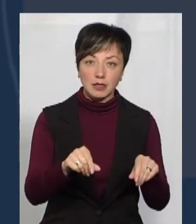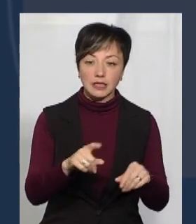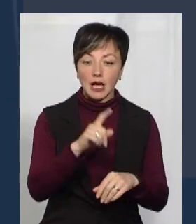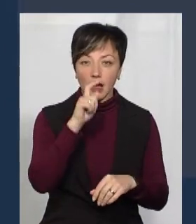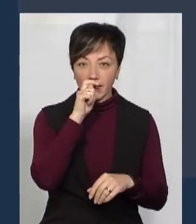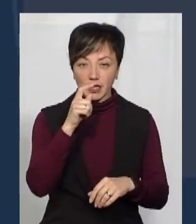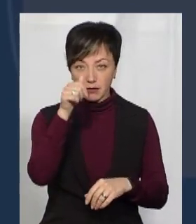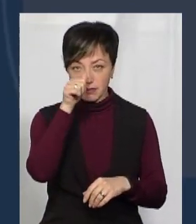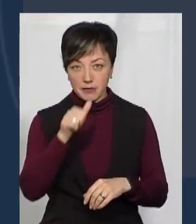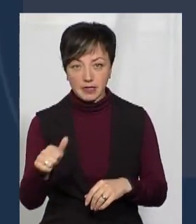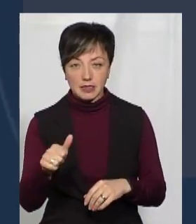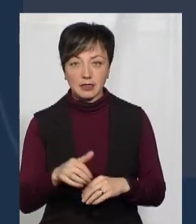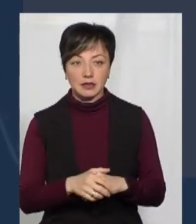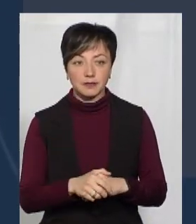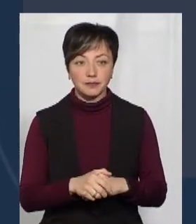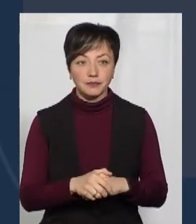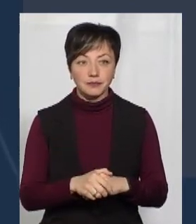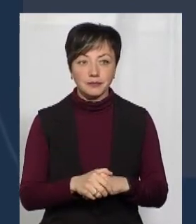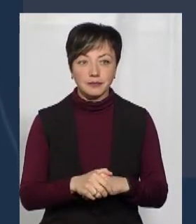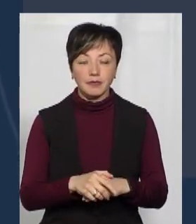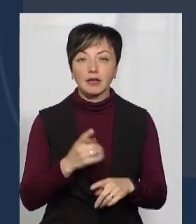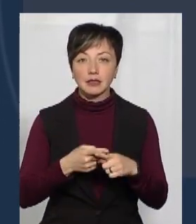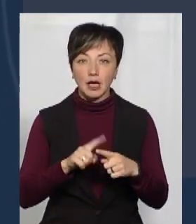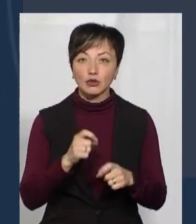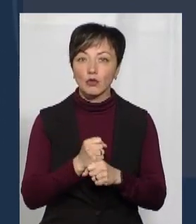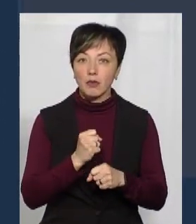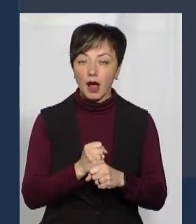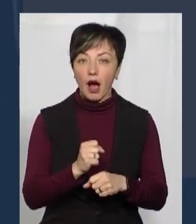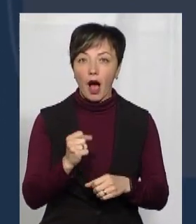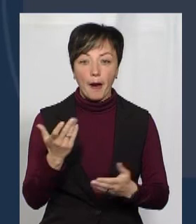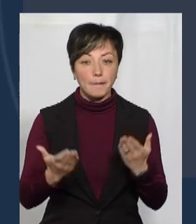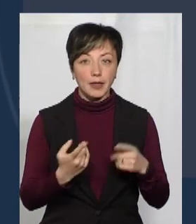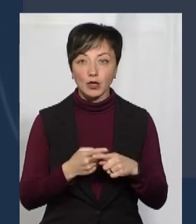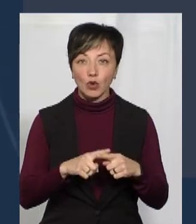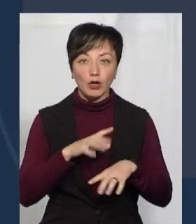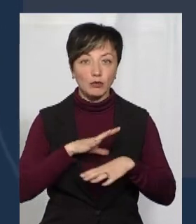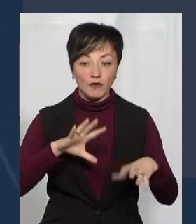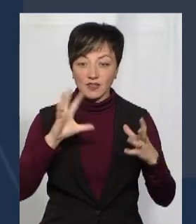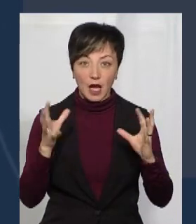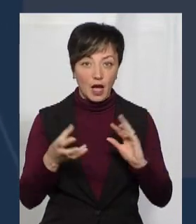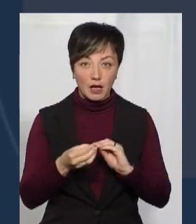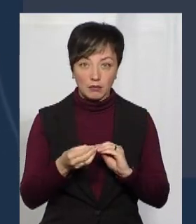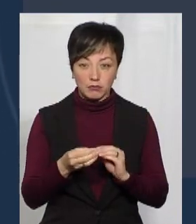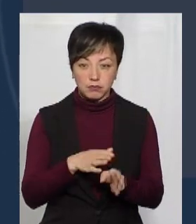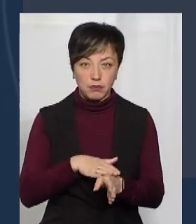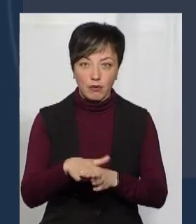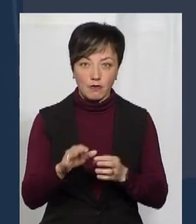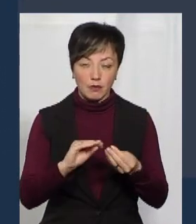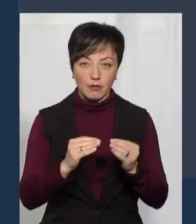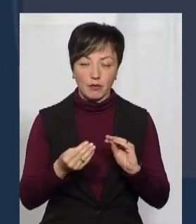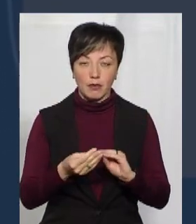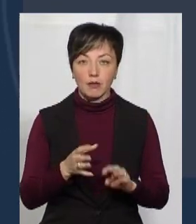місяць. Ми десь з питанням зверталися, вони це зробили. А якби цього не було, то взагалі повна проблема.